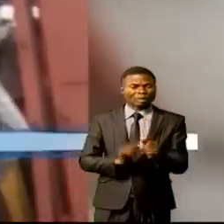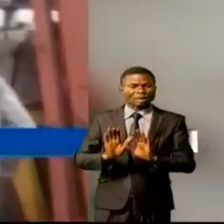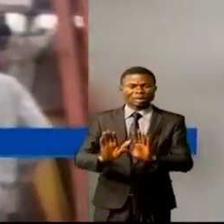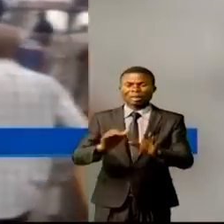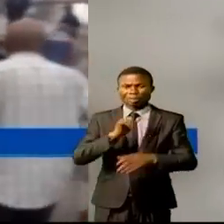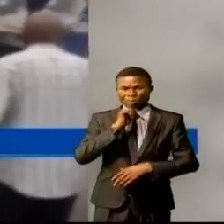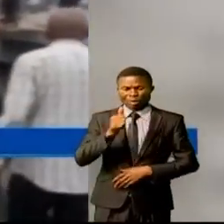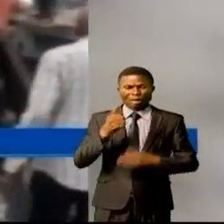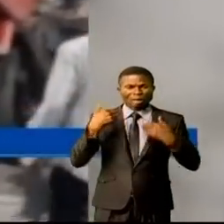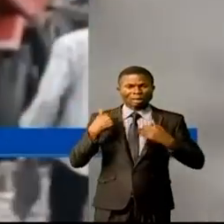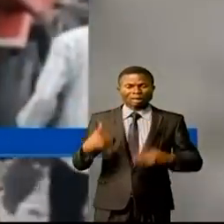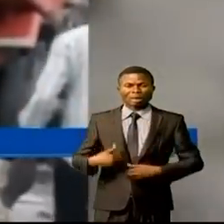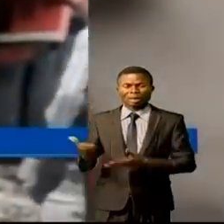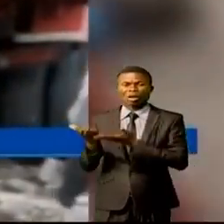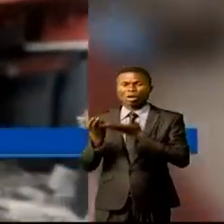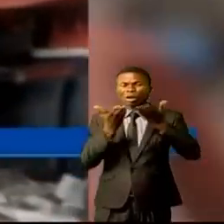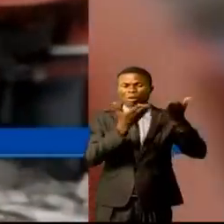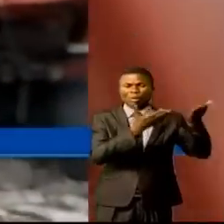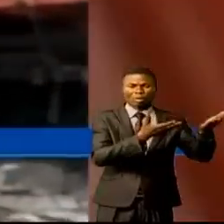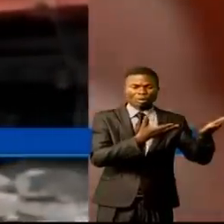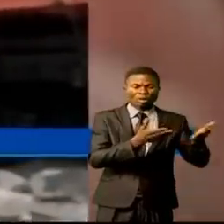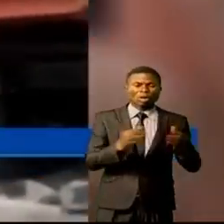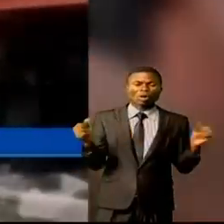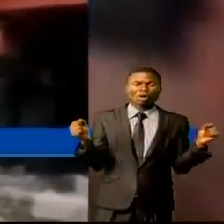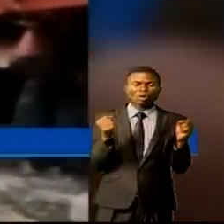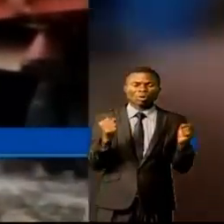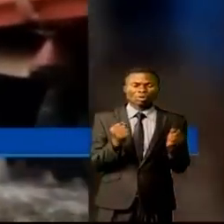Les corps ont été acheminés à la morgue.